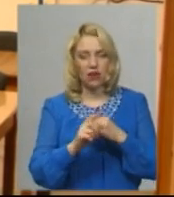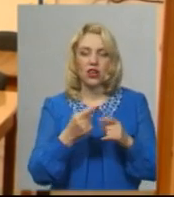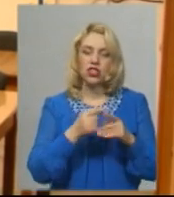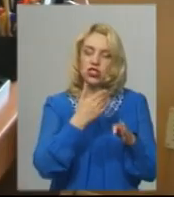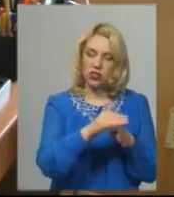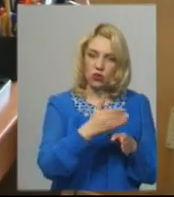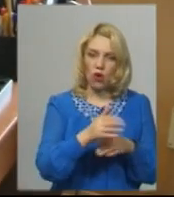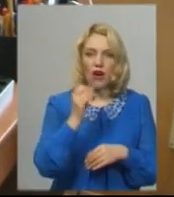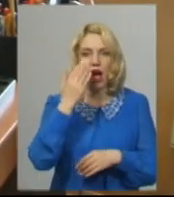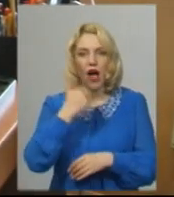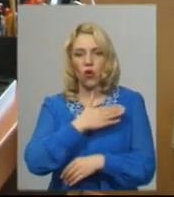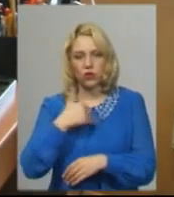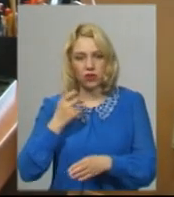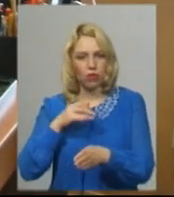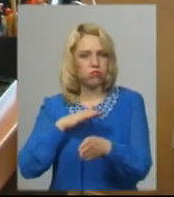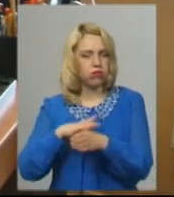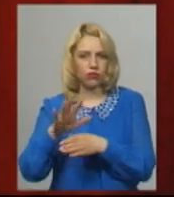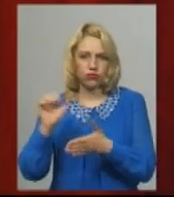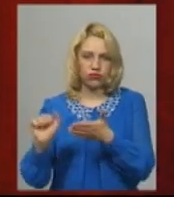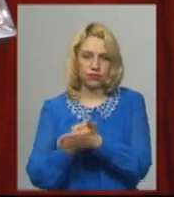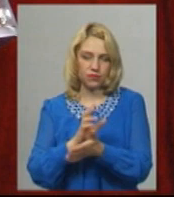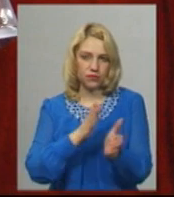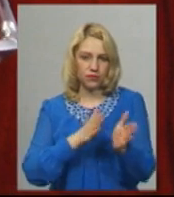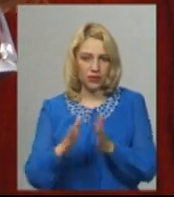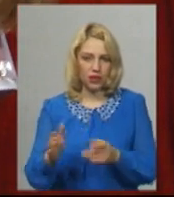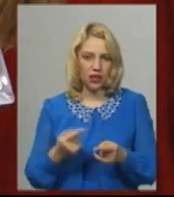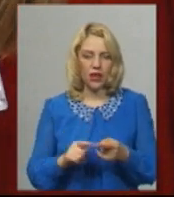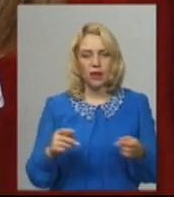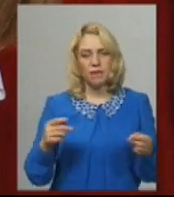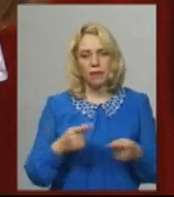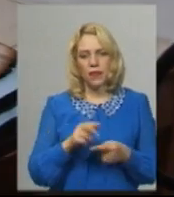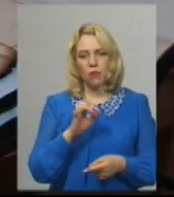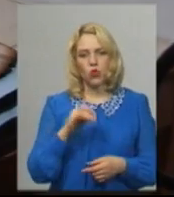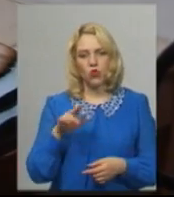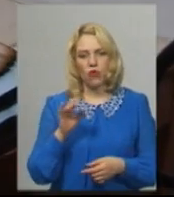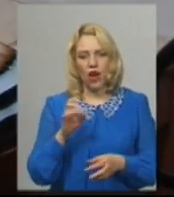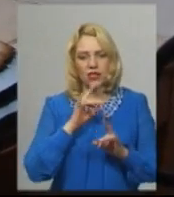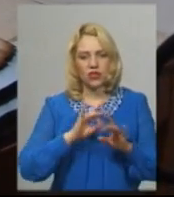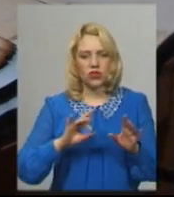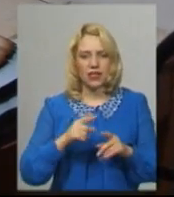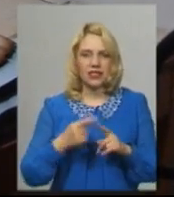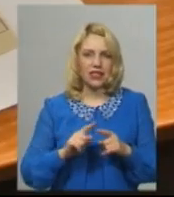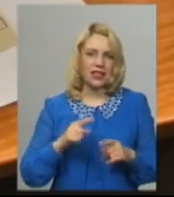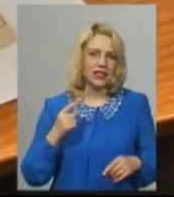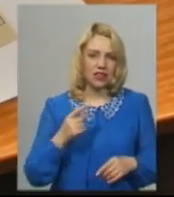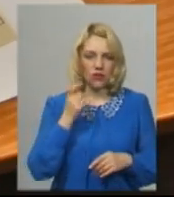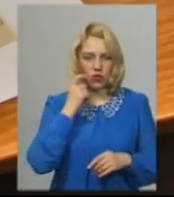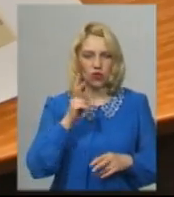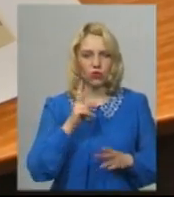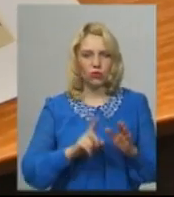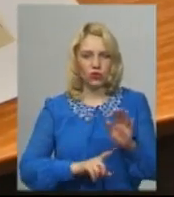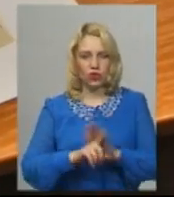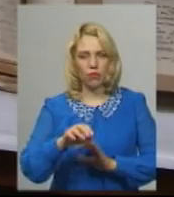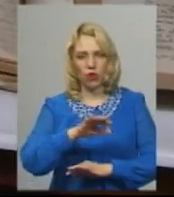повністю. Начальниця відділу організаційно-аналітичної роботи Катерина Бурдуваліс каже, вони єдині в Україні, хто започуткував